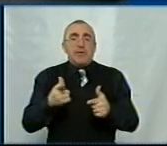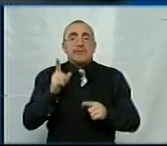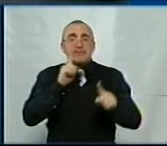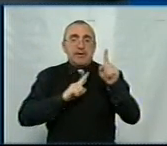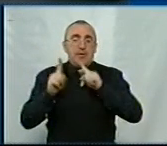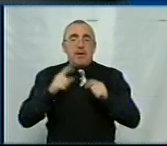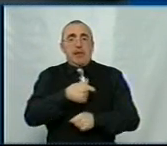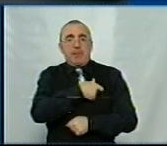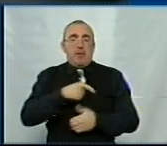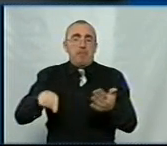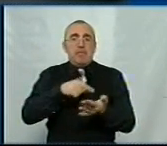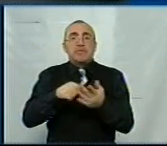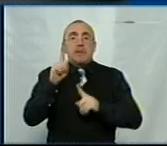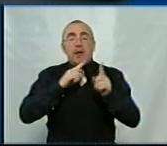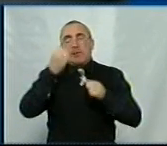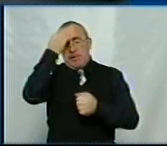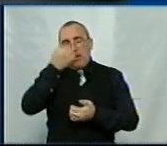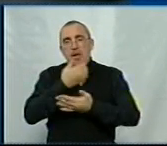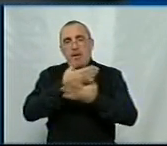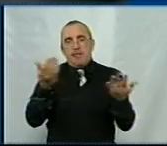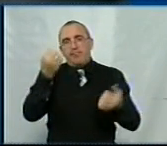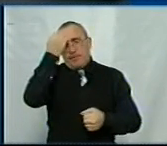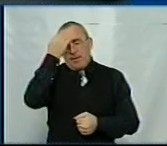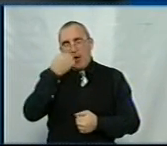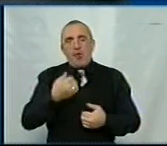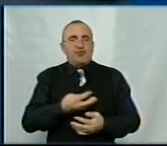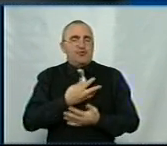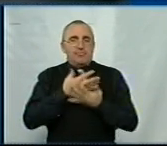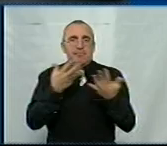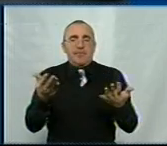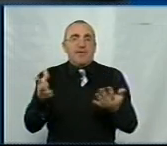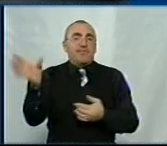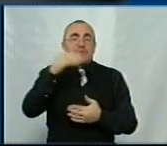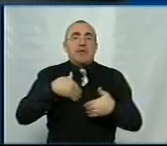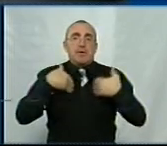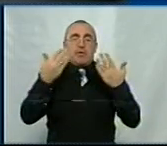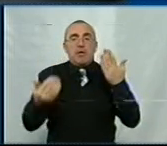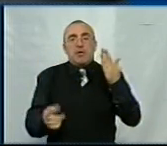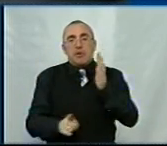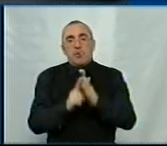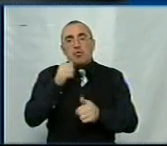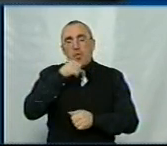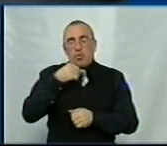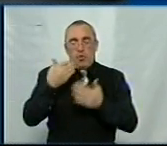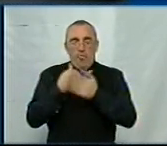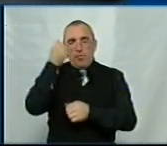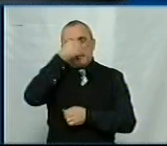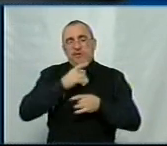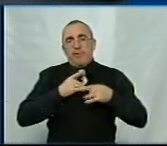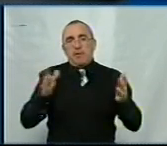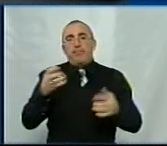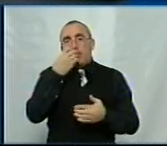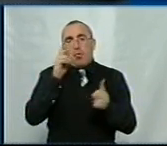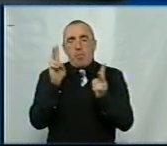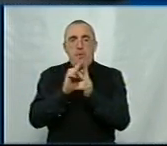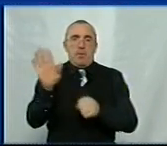сесі депутати міськради. Дякую, що дивились. І я вам щиро дякую, Дмитро. А всіх вітаю з наступаючими нуморічними святами. До